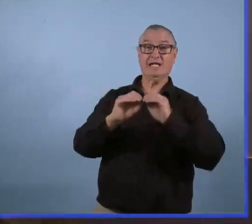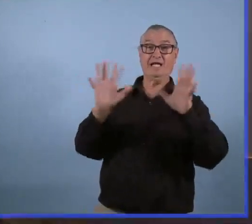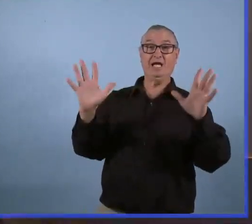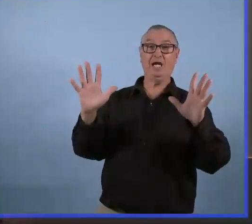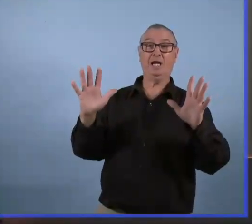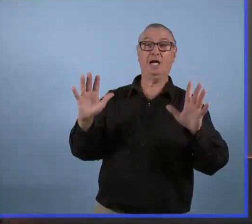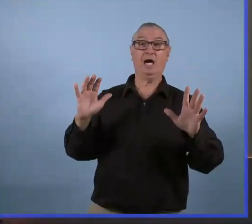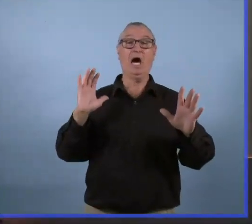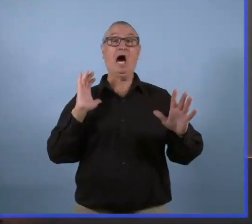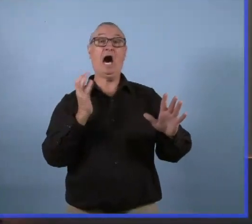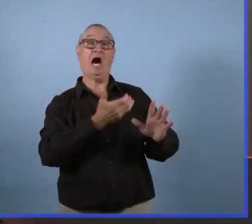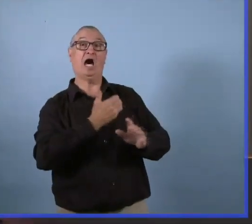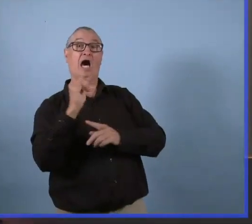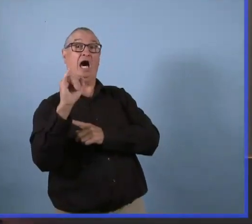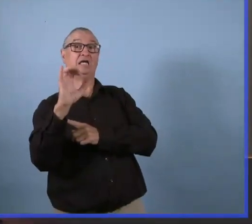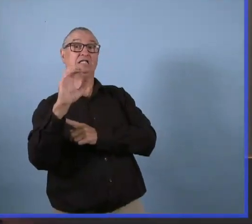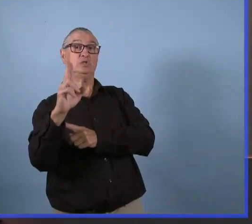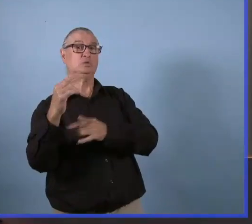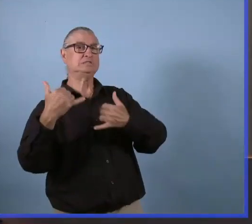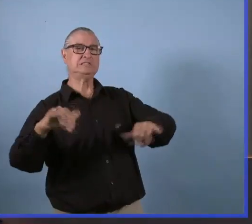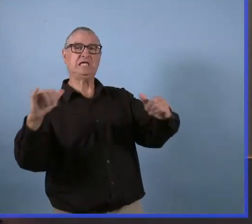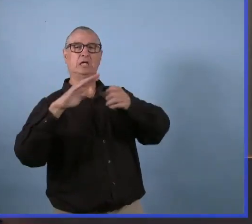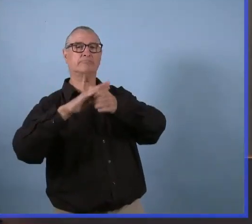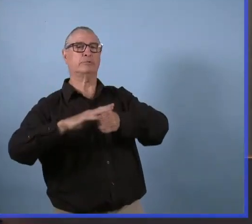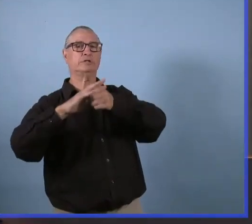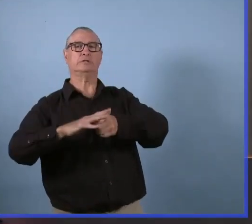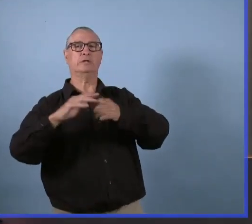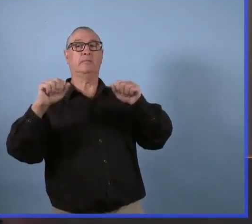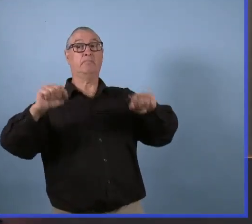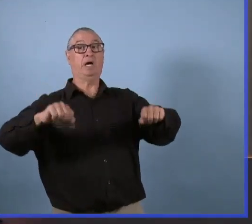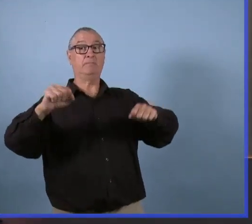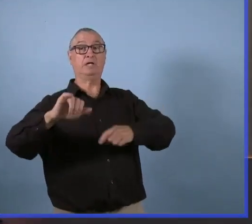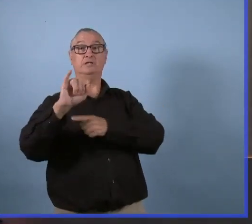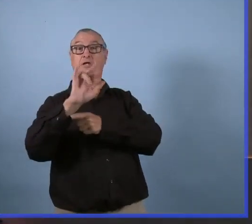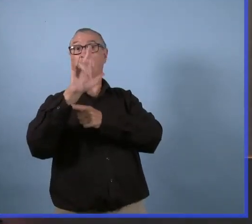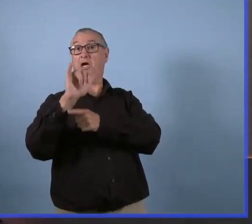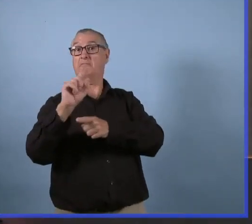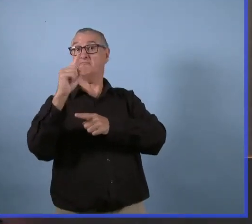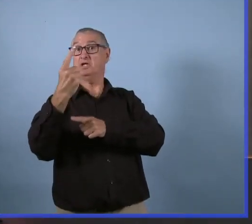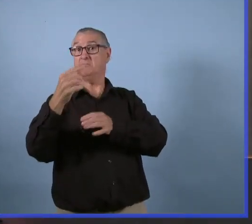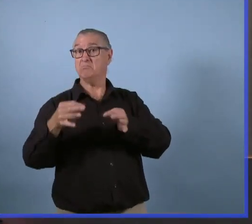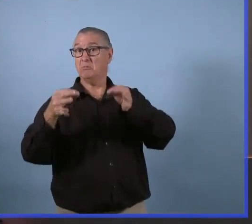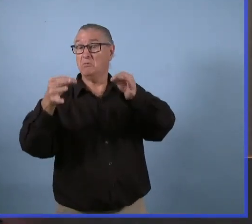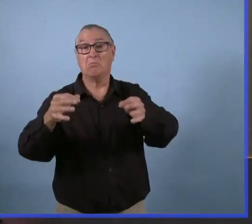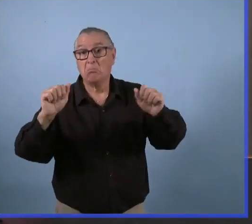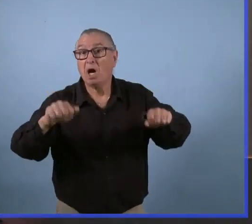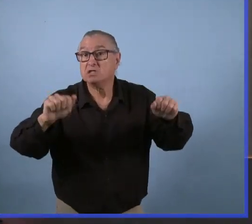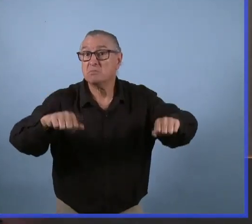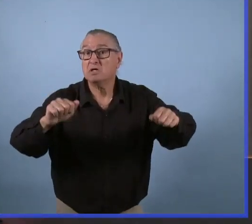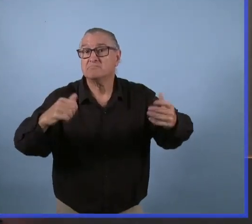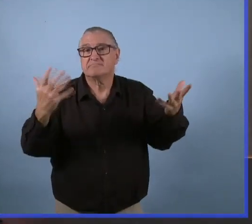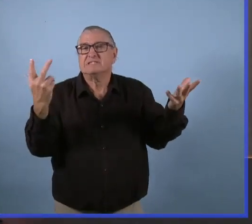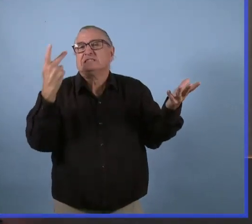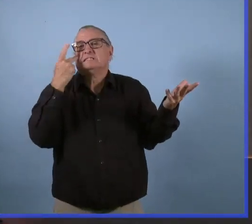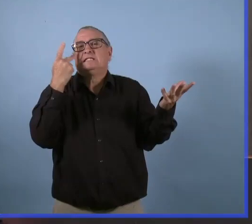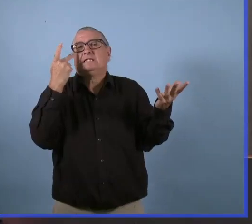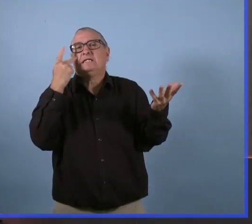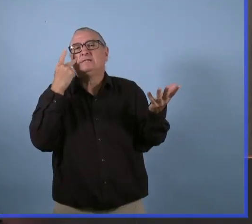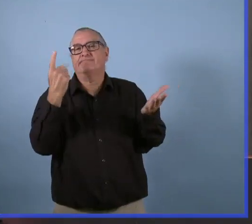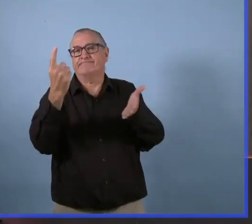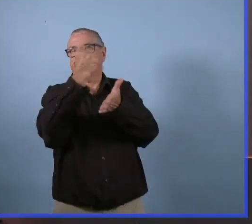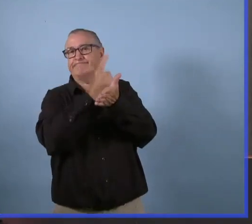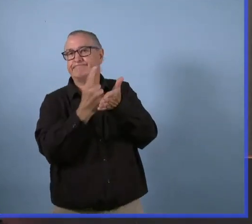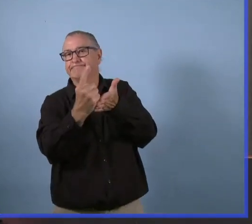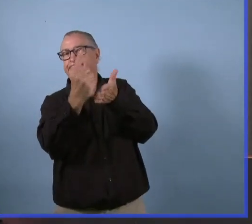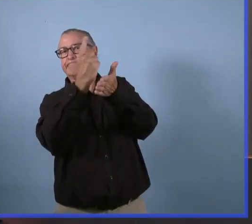parce que la pression sur les soins intensifs est encore très importante. D'abord, j'aimerais remercier les provinces voisines d